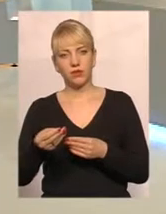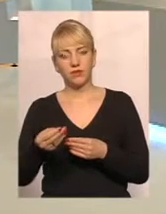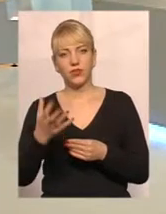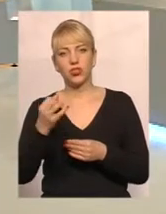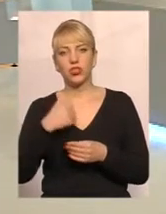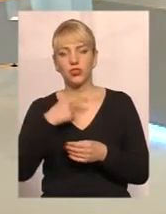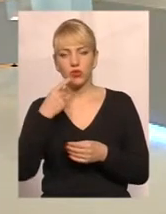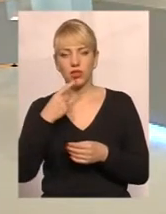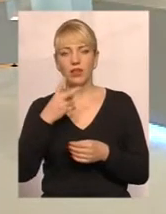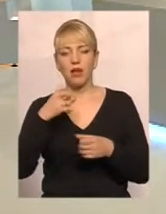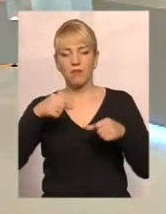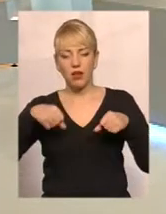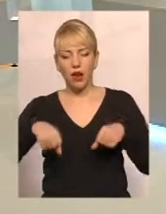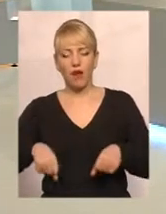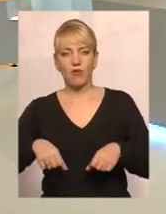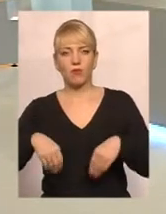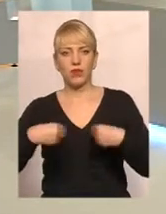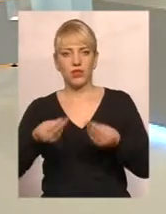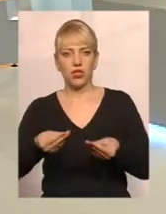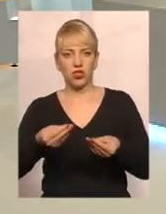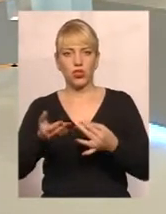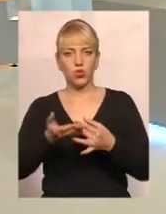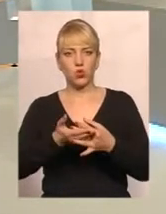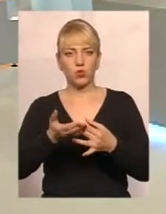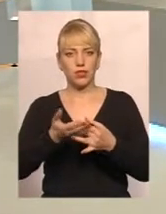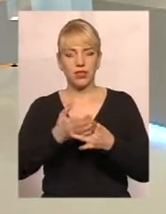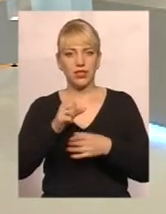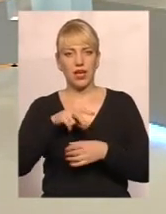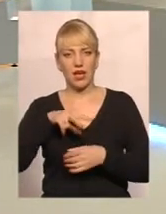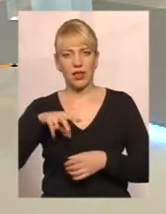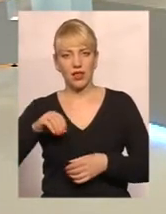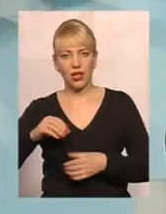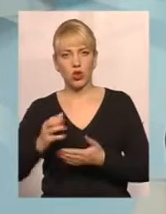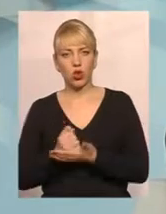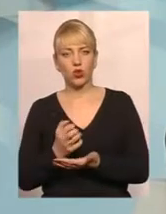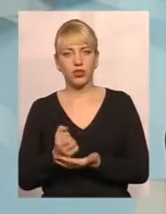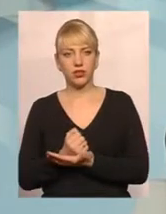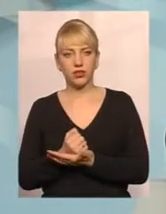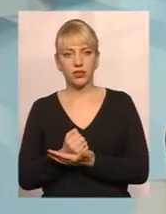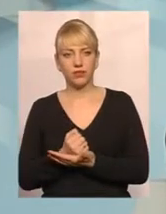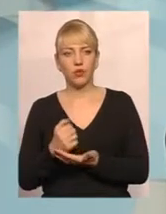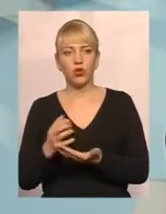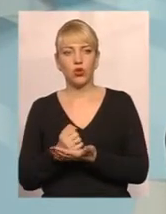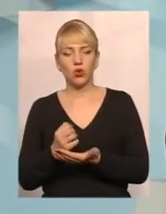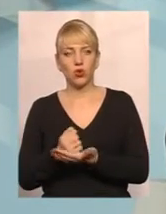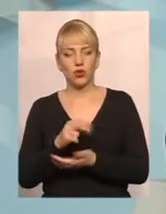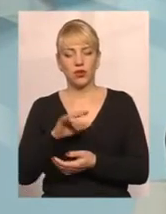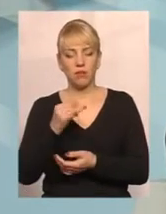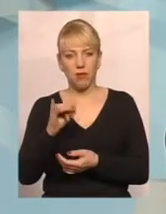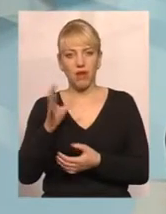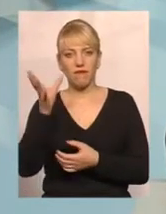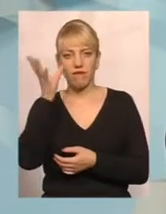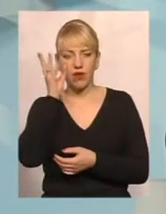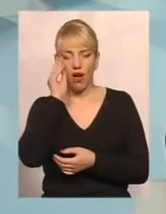підкреслити, на право на призначення субсидії. Але дохід ми враховуємо, ми враховуємо